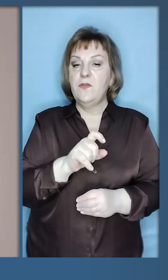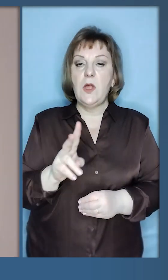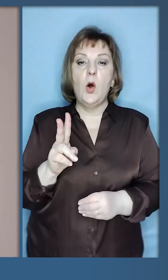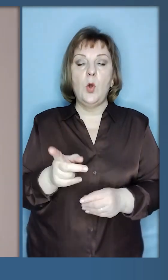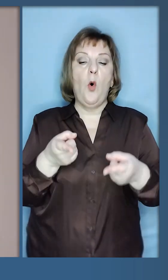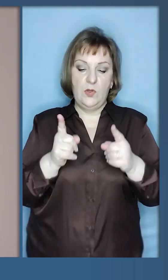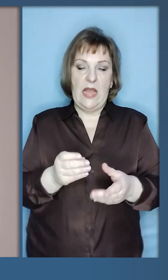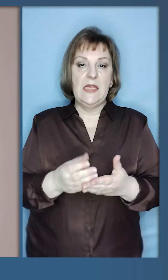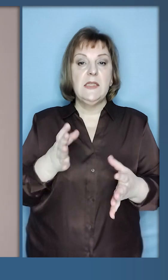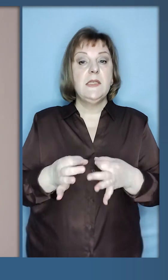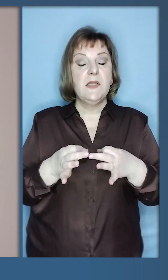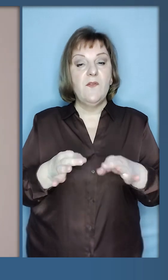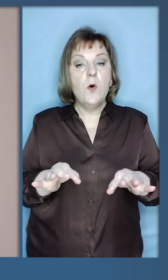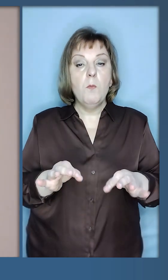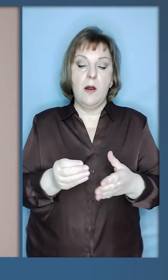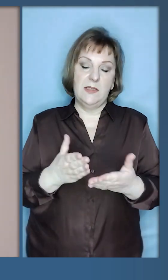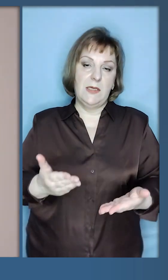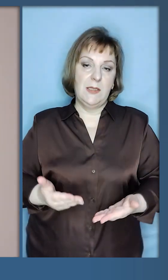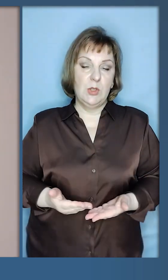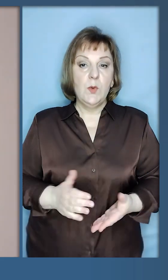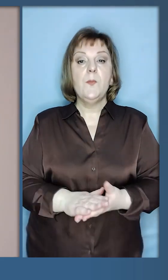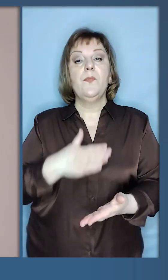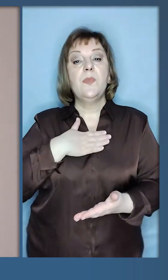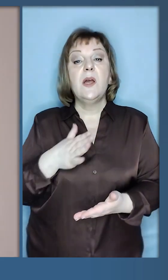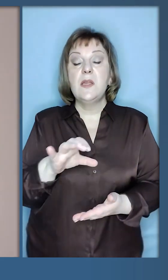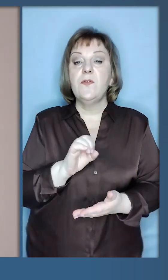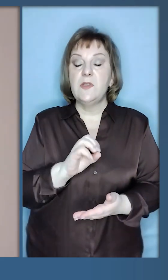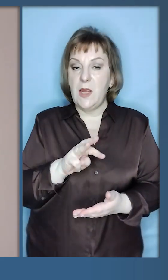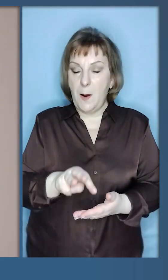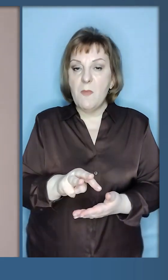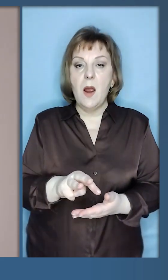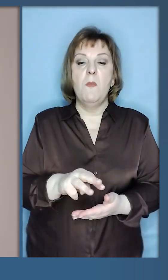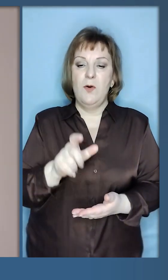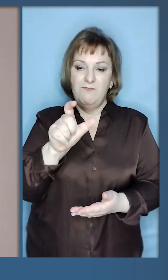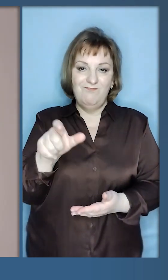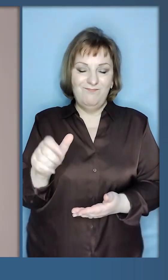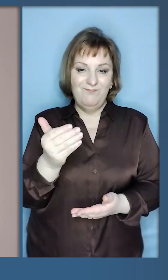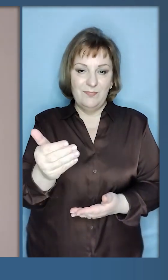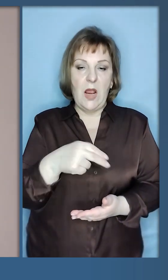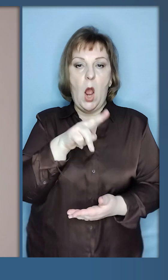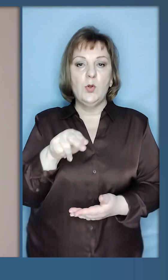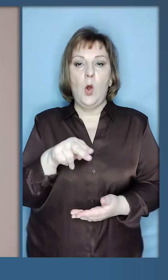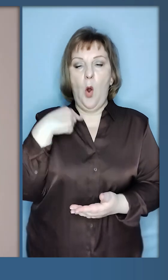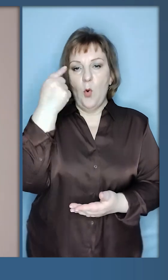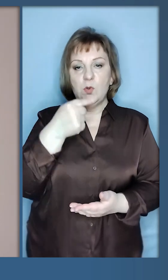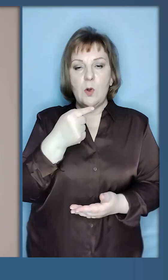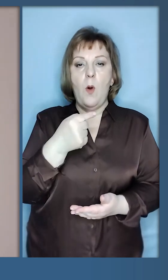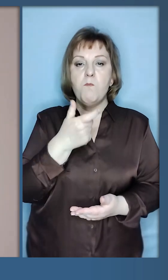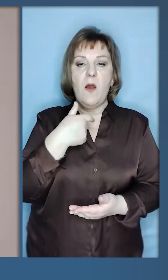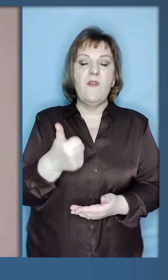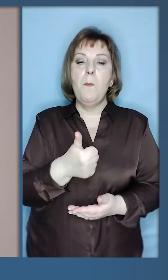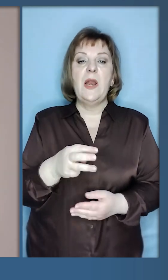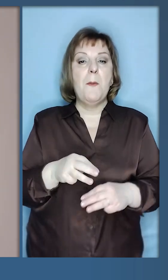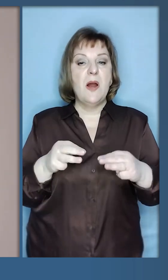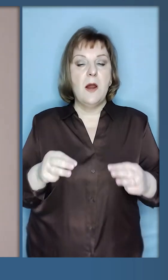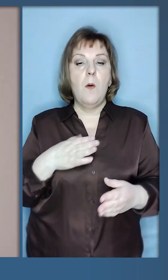перемогу усіх, хто дійсно цінує свободу та цінує життя. Дякую усім норвезьцям та особисту пану